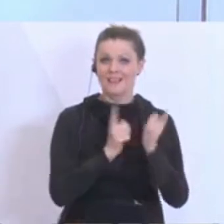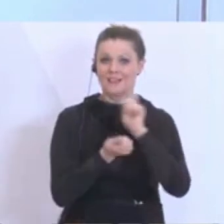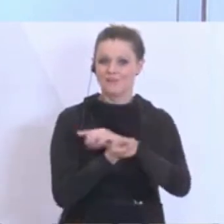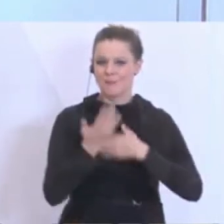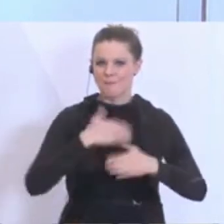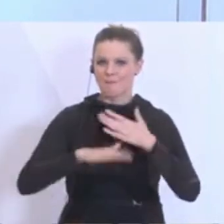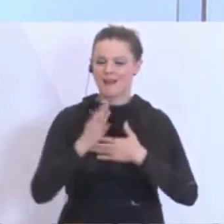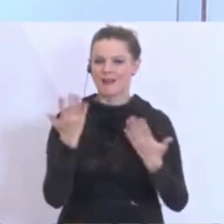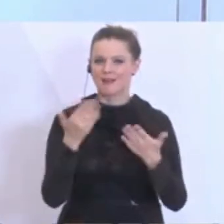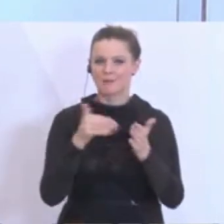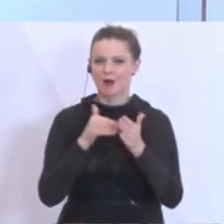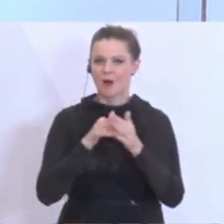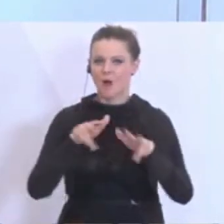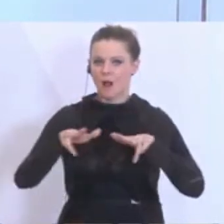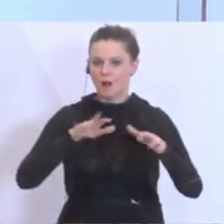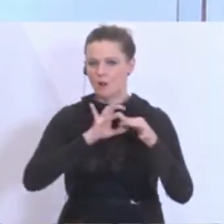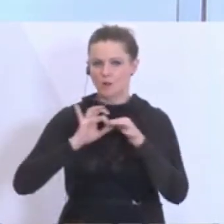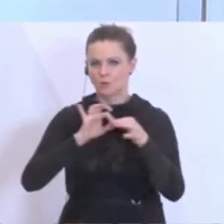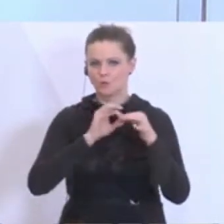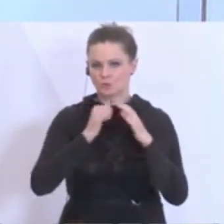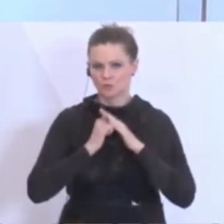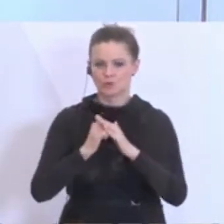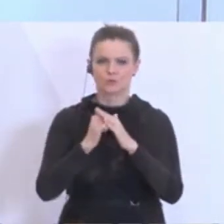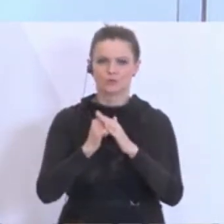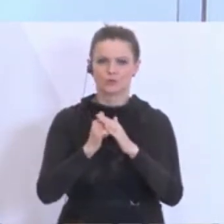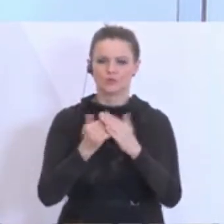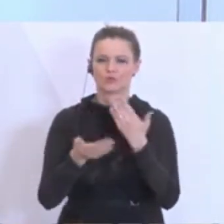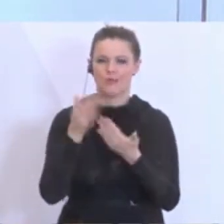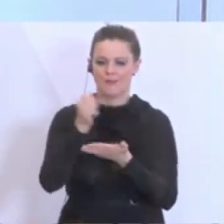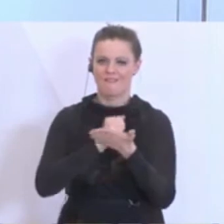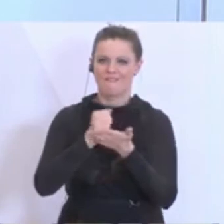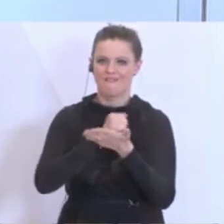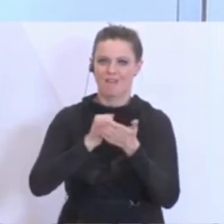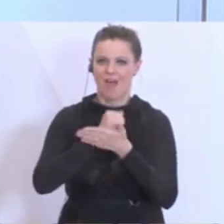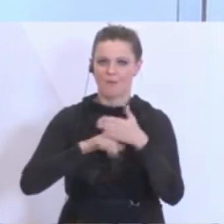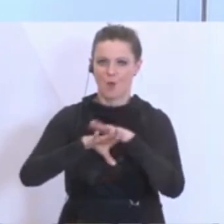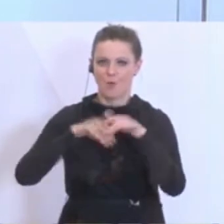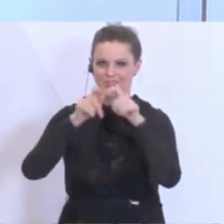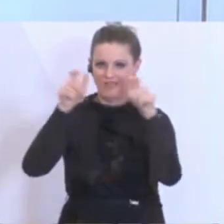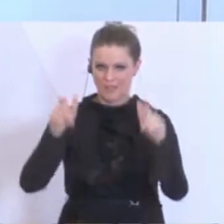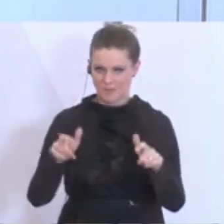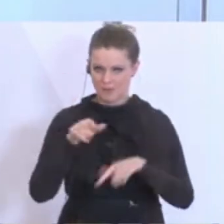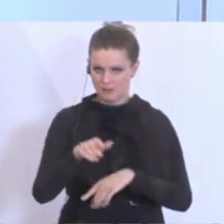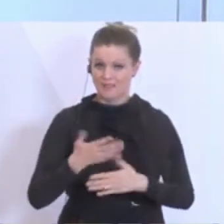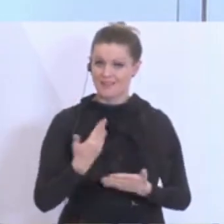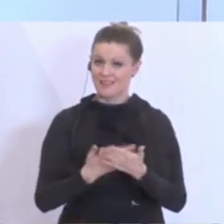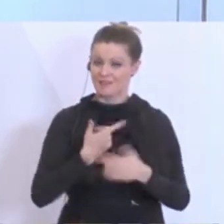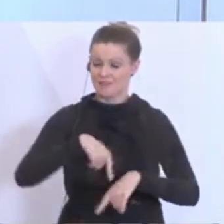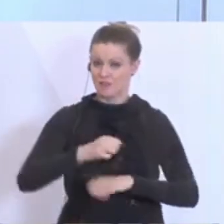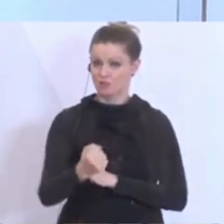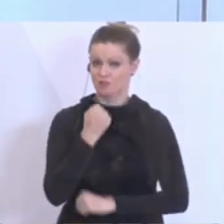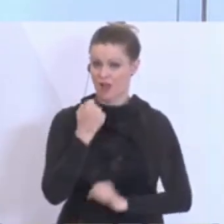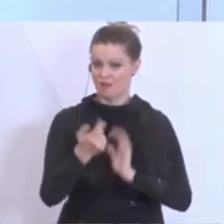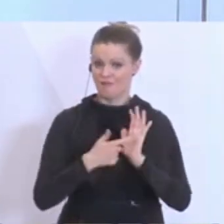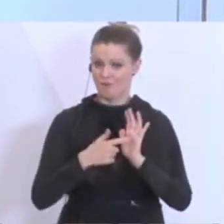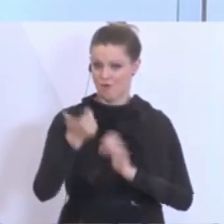mehr eine logistische Unterstützung im Bereich der Pharmaunternehmen. Das heißt, wir sind so stark gefordert, wie